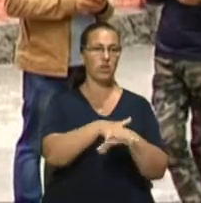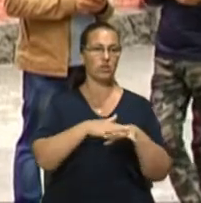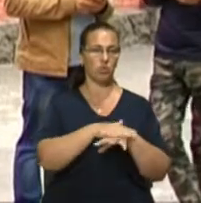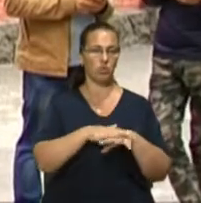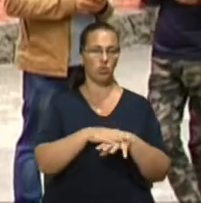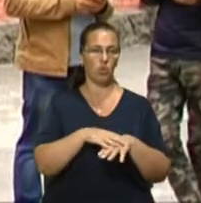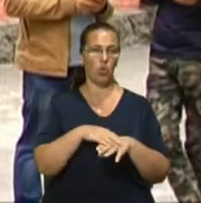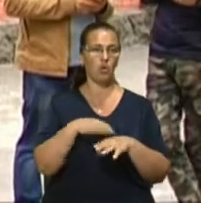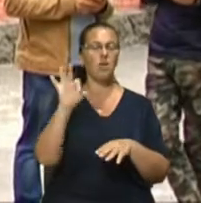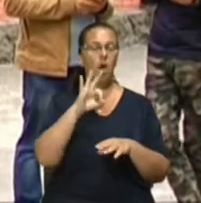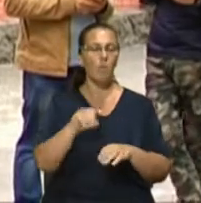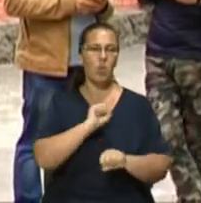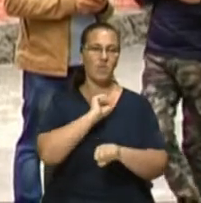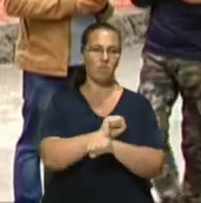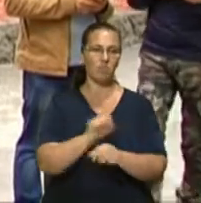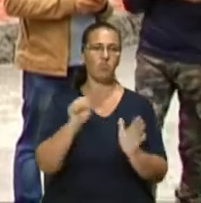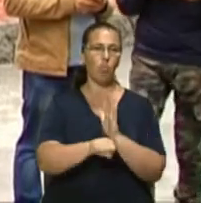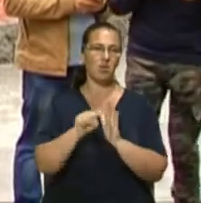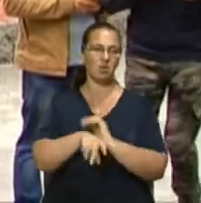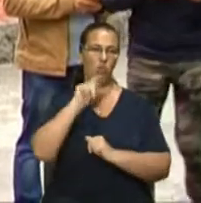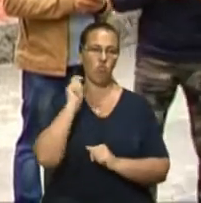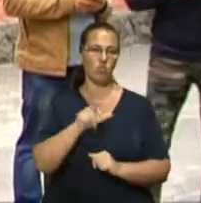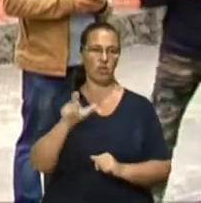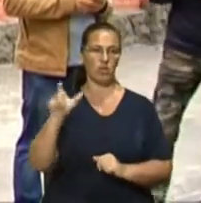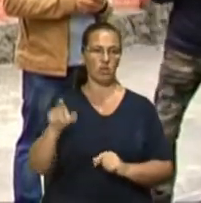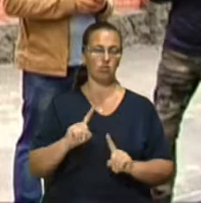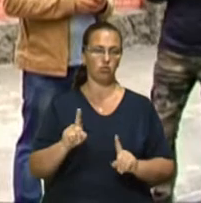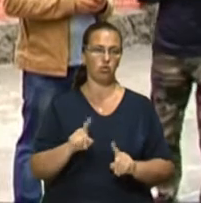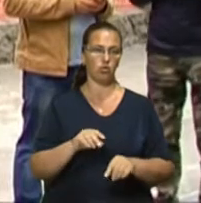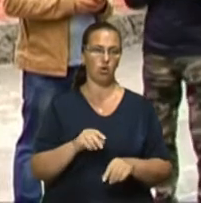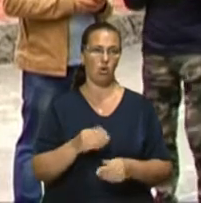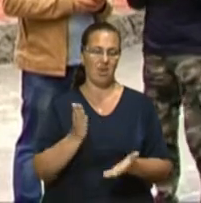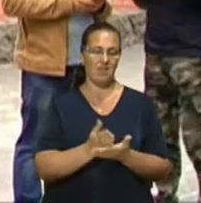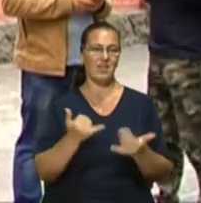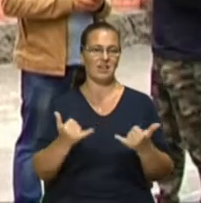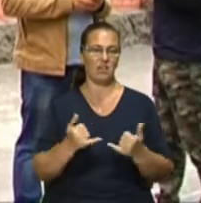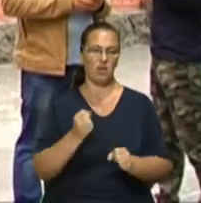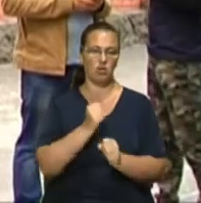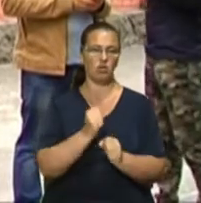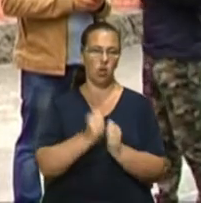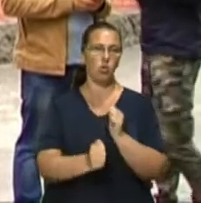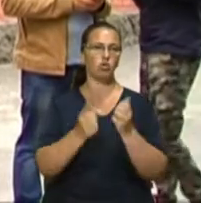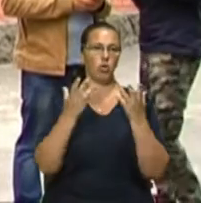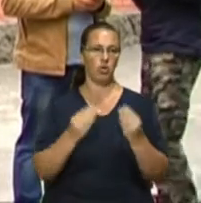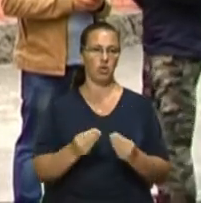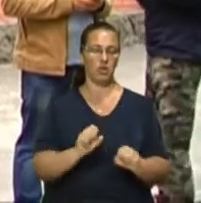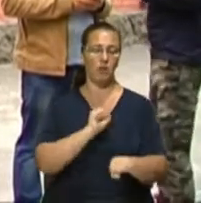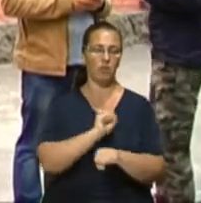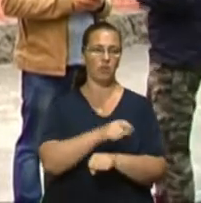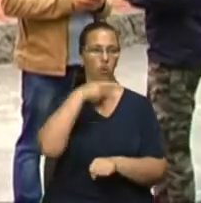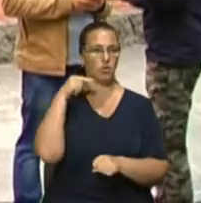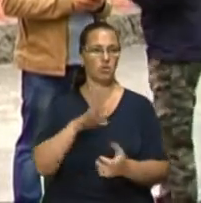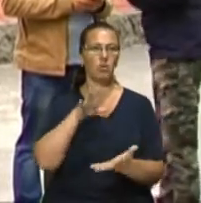пропинення вбивства українців, яке відбувається щодня практично, пропинення російської